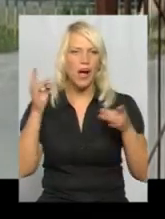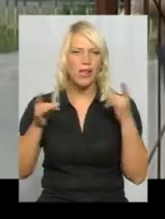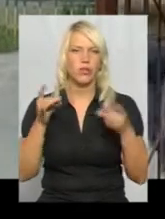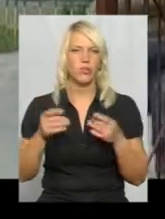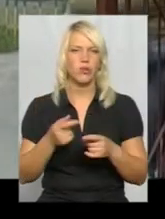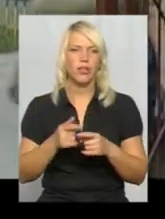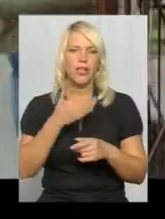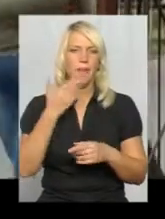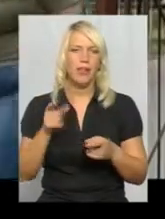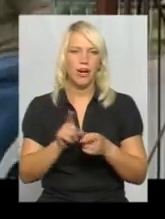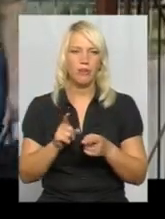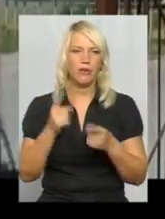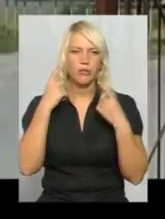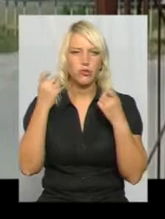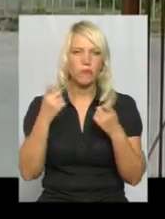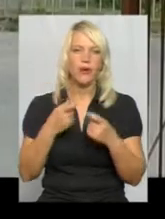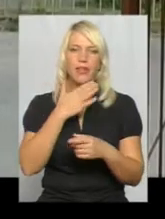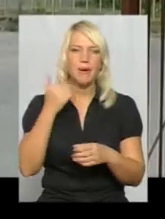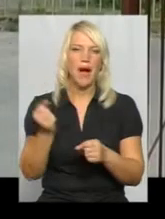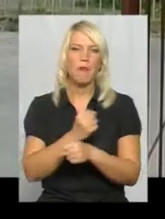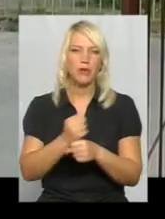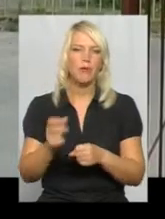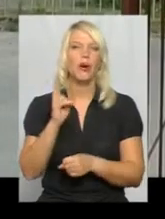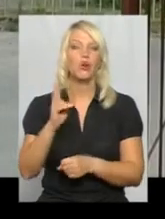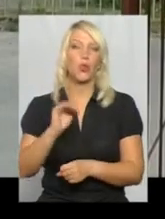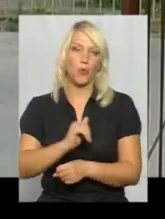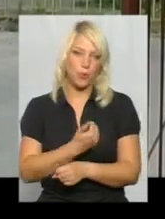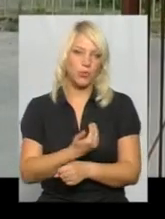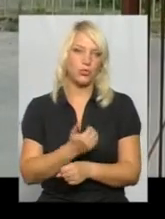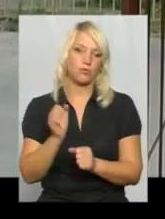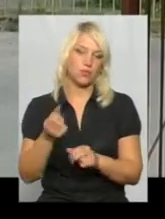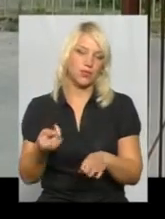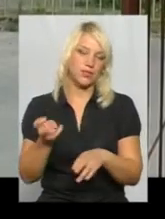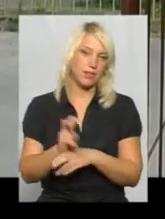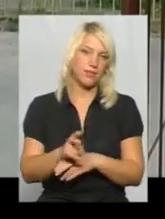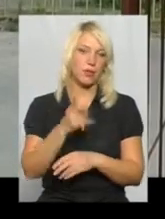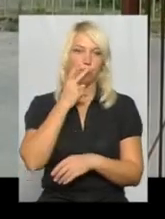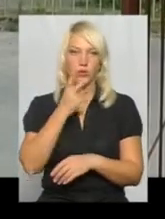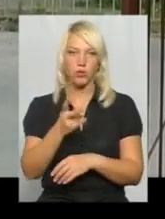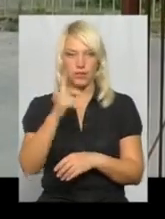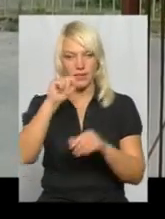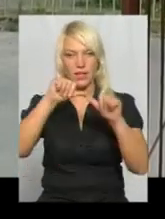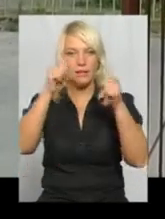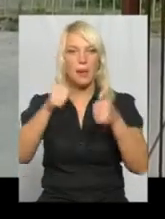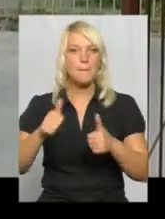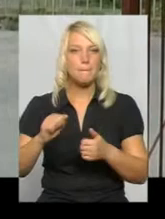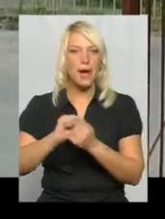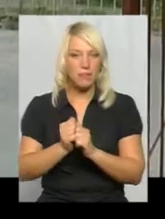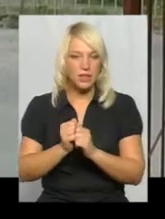шуму, нема того мордобої. Хто хоче, може зайти, подивитися на пам'ятник,